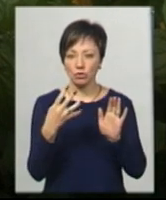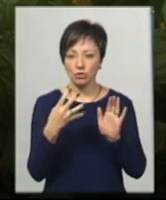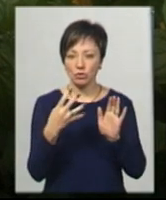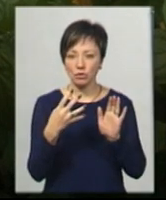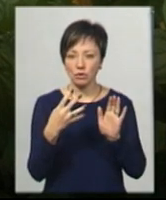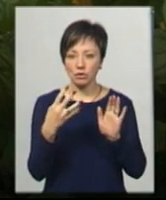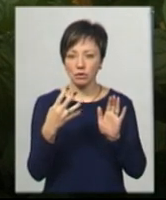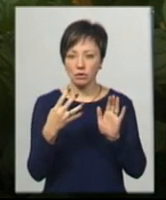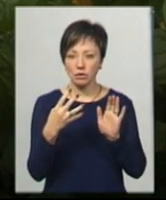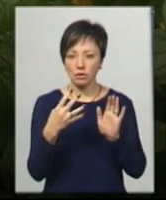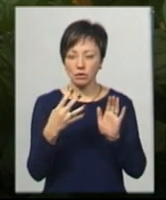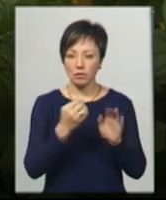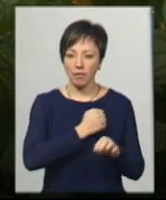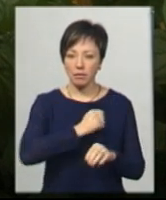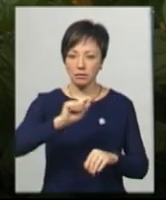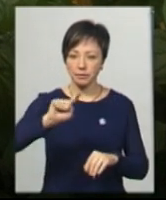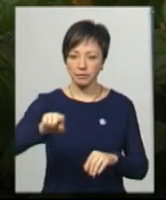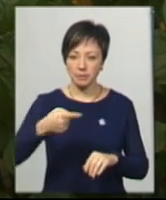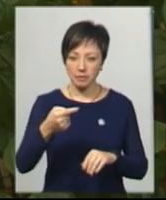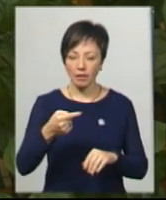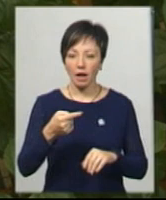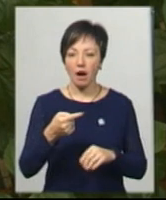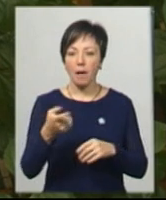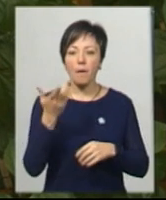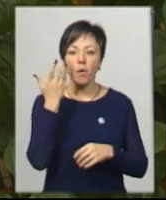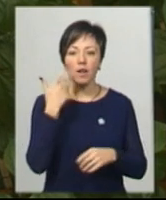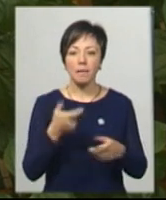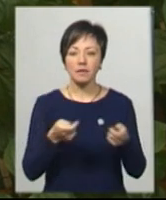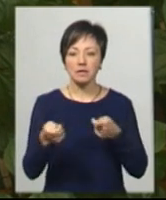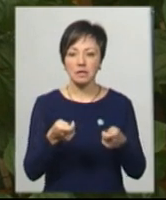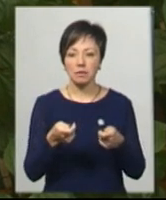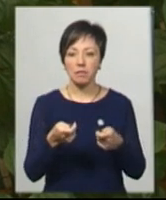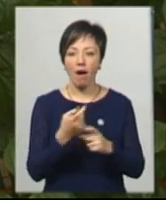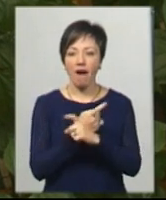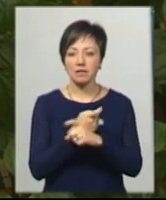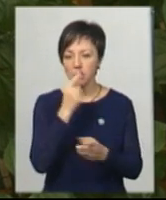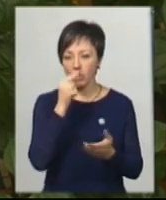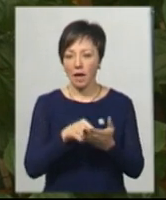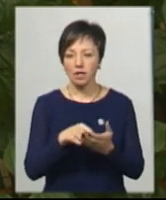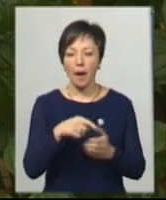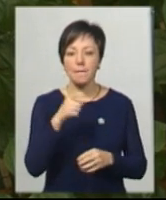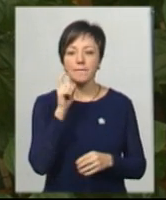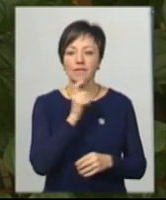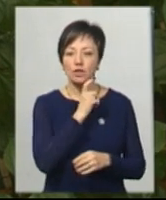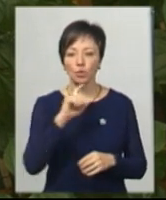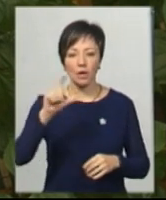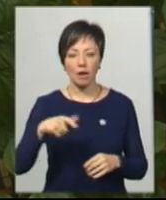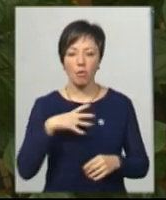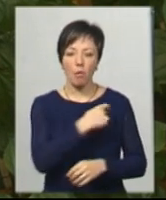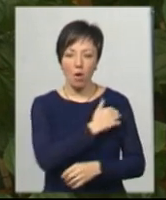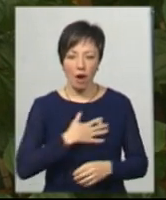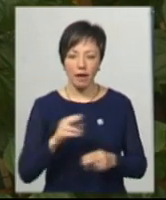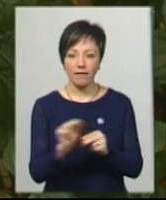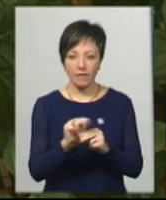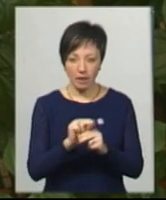світової війни під правлінням Австрії та потрапив аж в Північну Італію, де був поранений, його вилікували, де